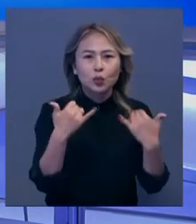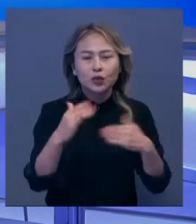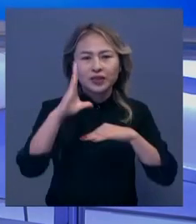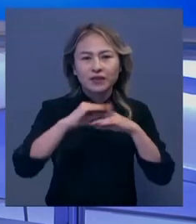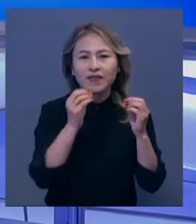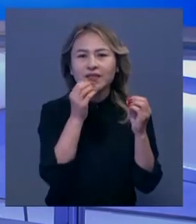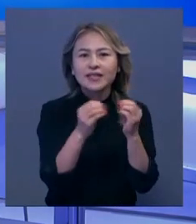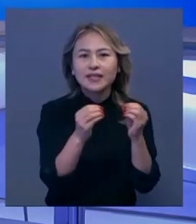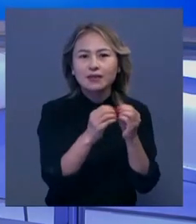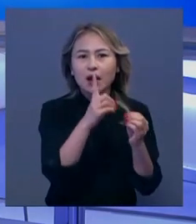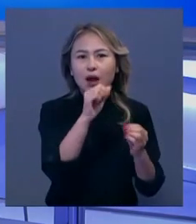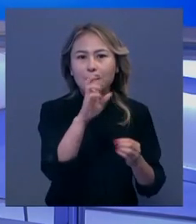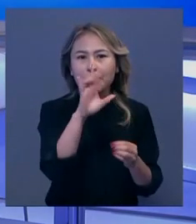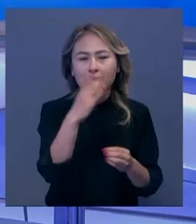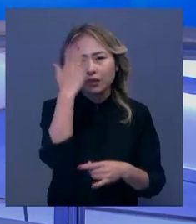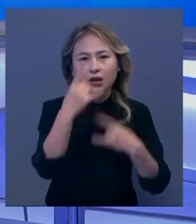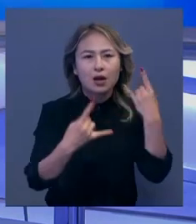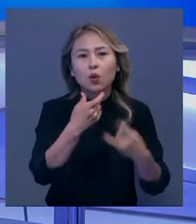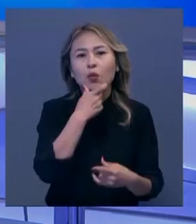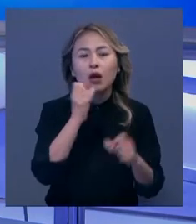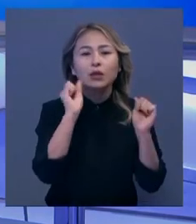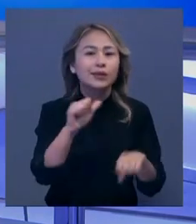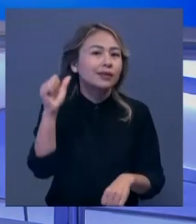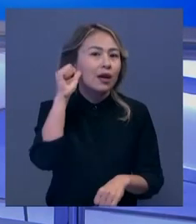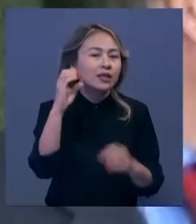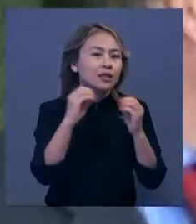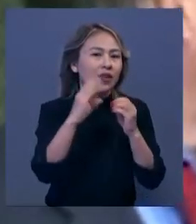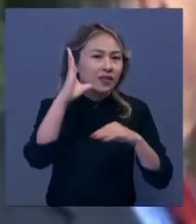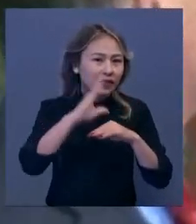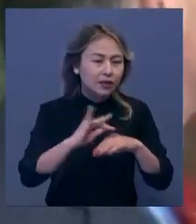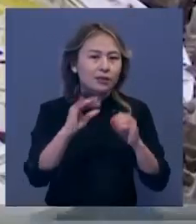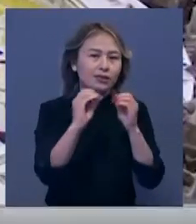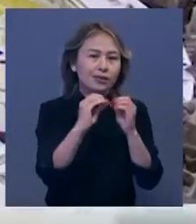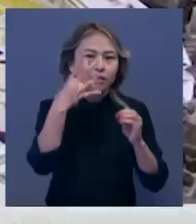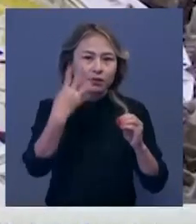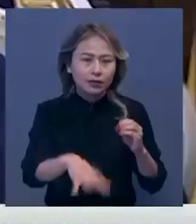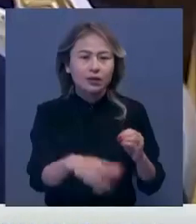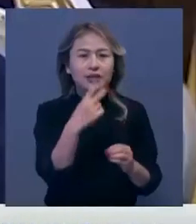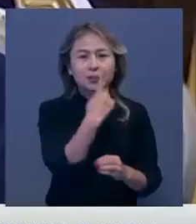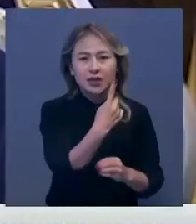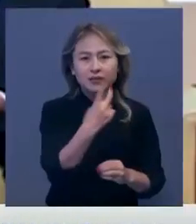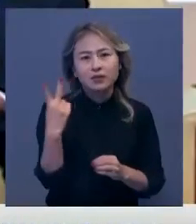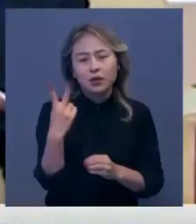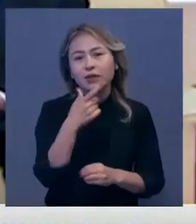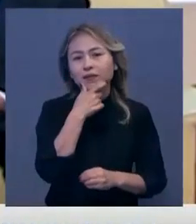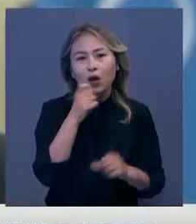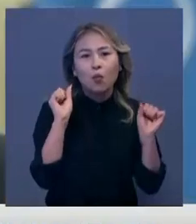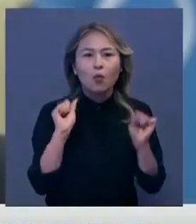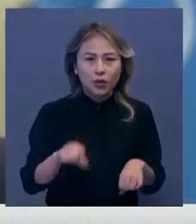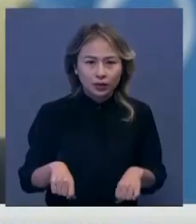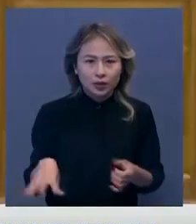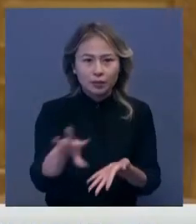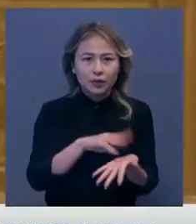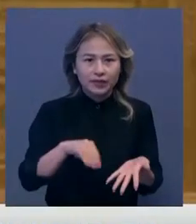22.00-де Қабар арнасынан көрі оласыздар. Ал ертен сағат 22.00-мен 22.40-та екі бөлімнің де